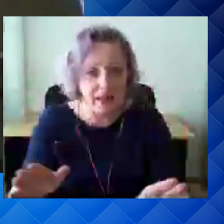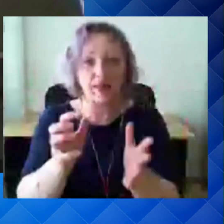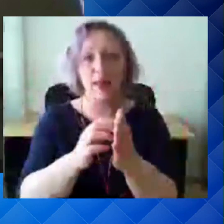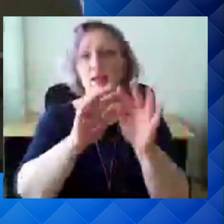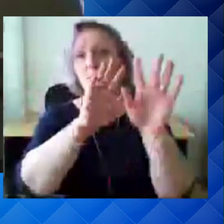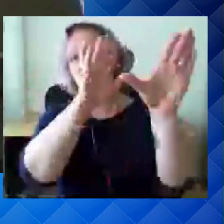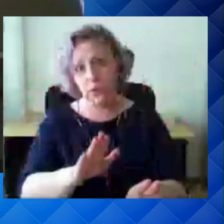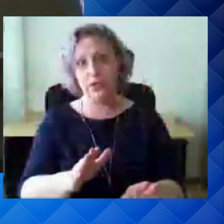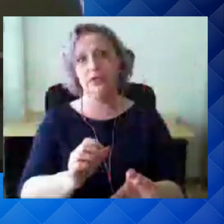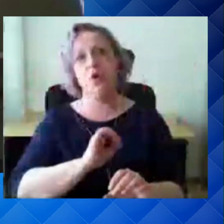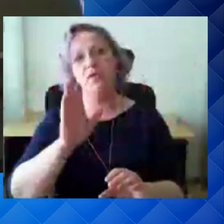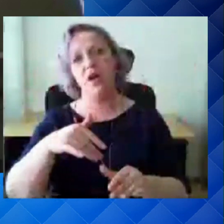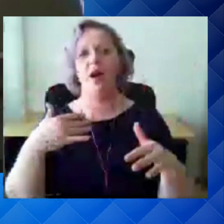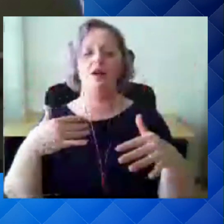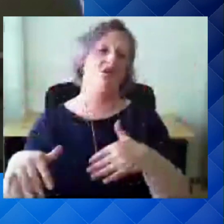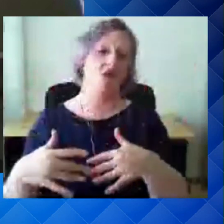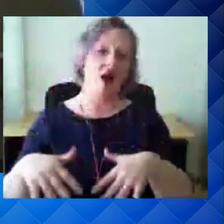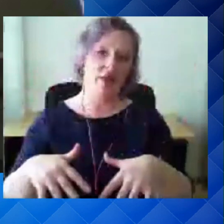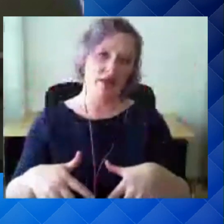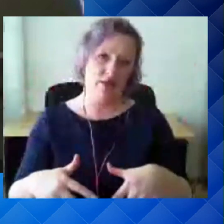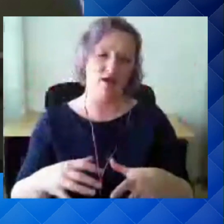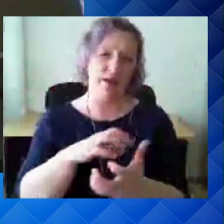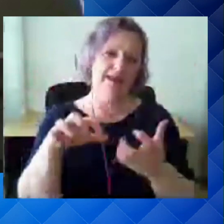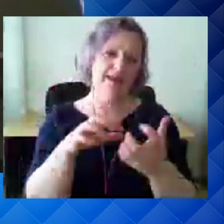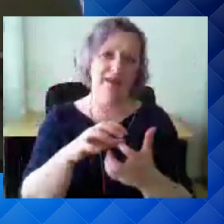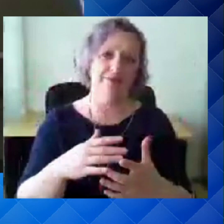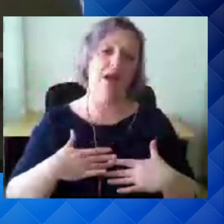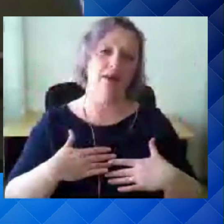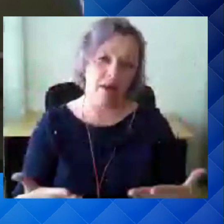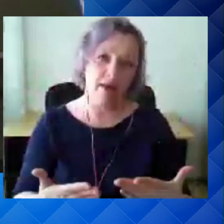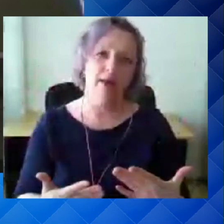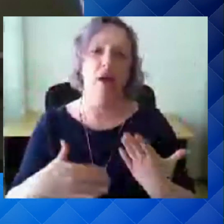kriisi karta. Aitäh teile ja vastan ja meelega küsimustele.